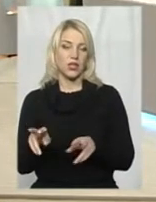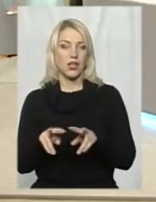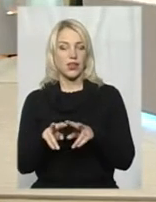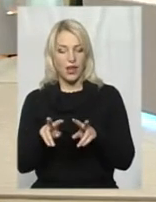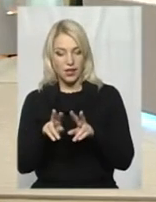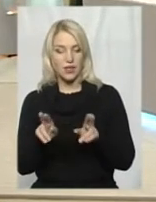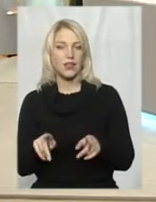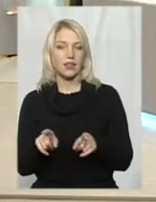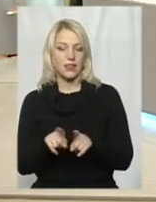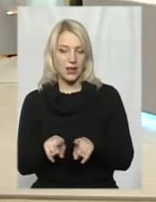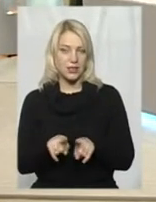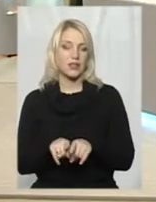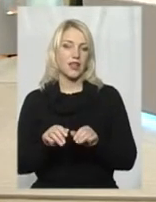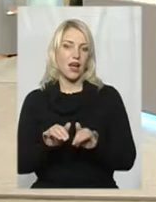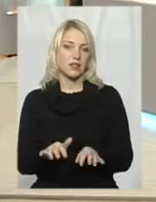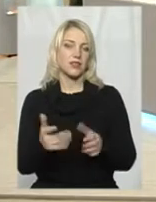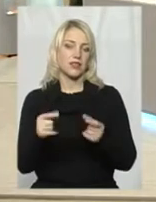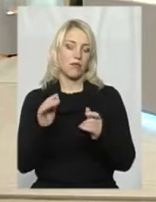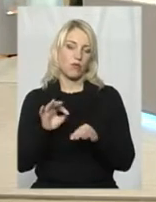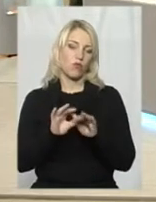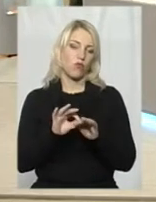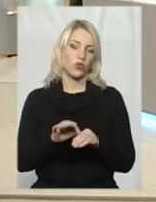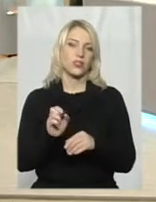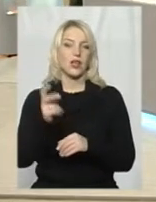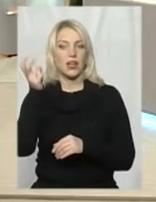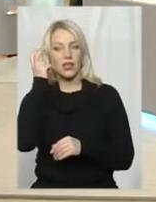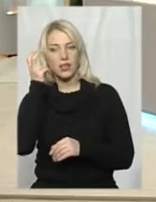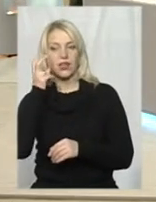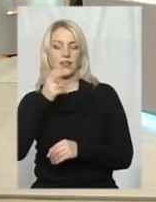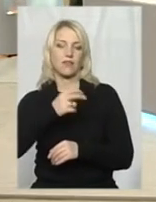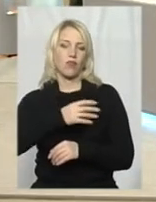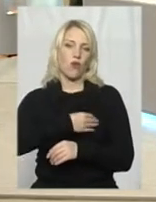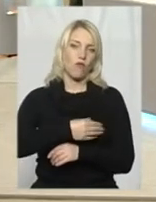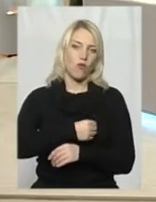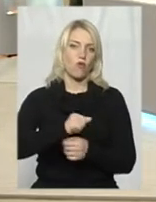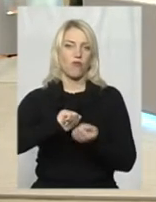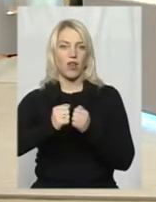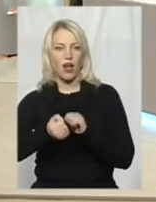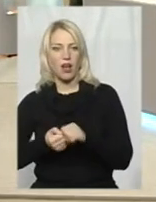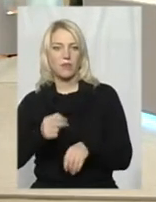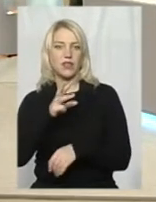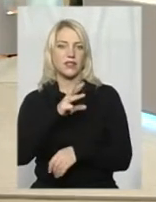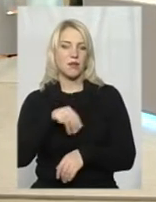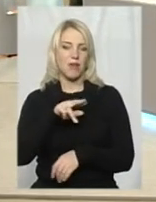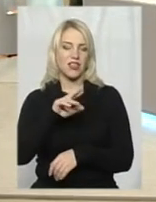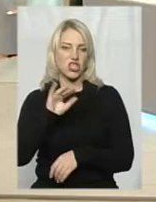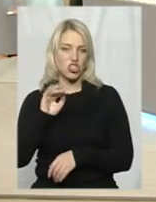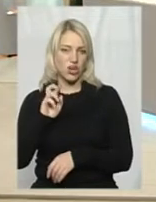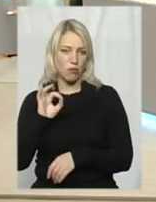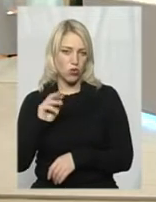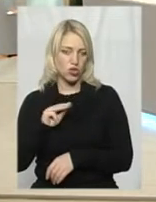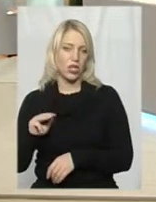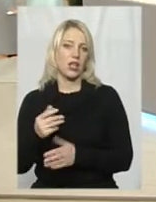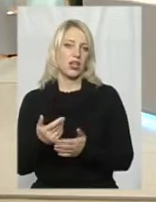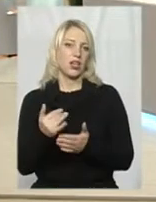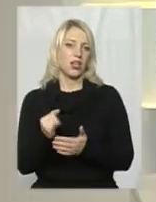акцій, де проводяться в Києві, у Львові, в Кам'янці, особливо у Меджибожі. Вони з великим задоволенням беруть в тому участі.